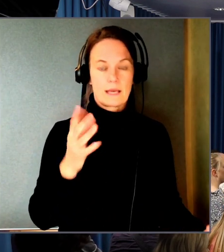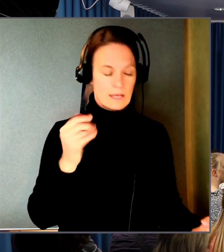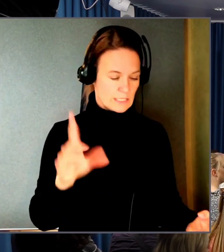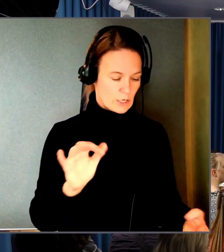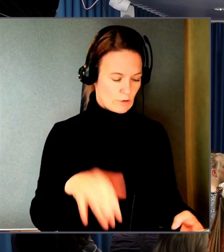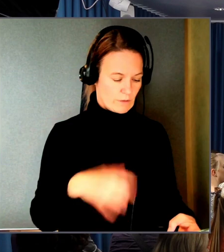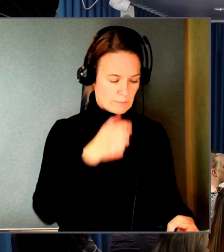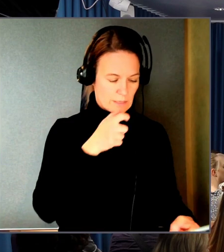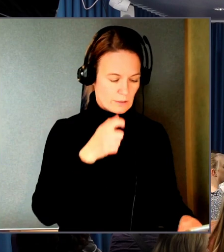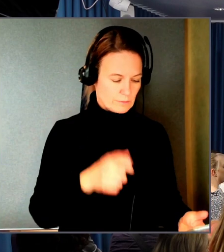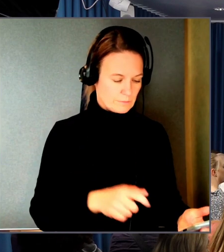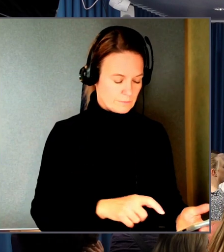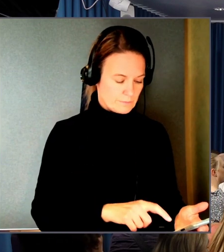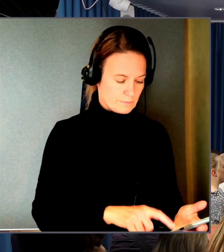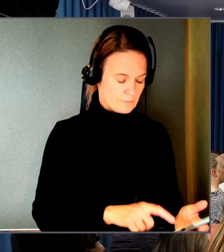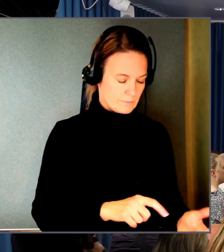höra vad de säger på nätet.